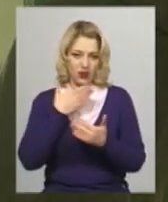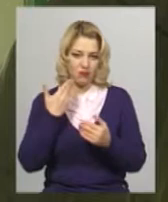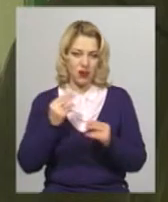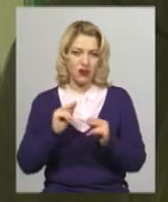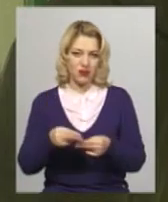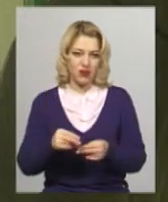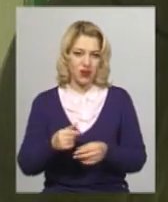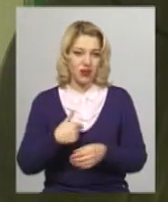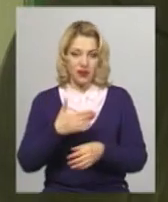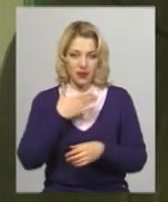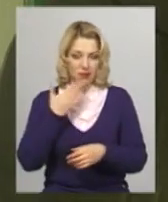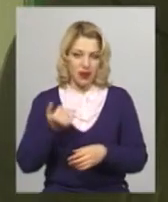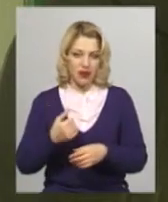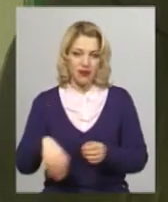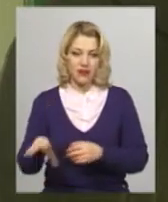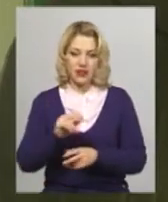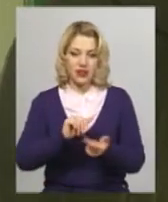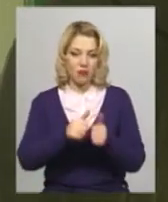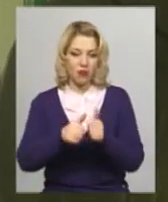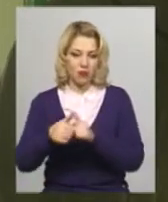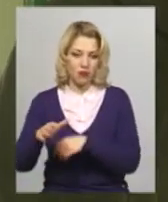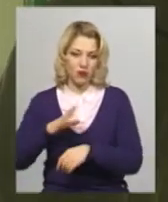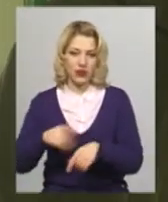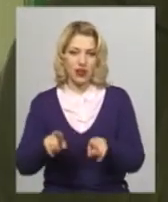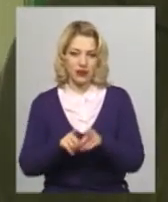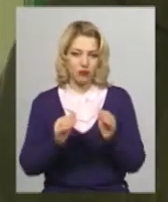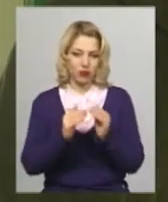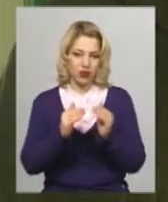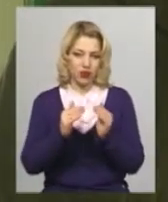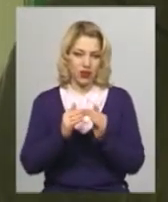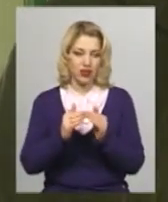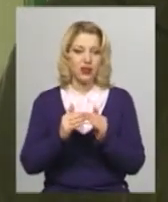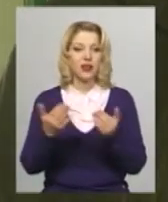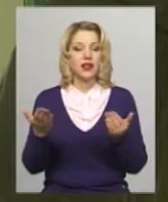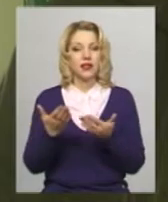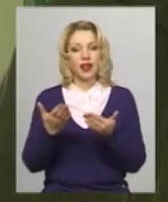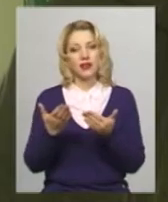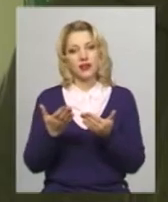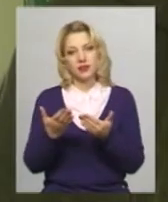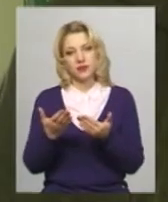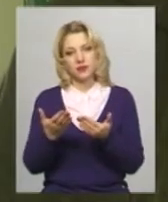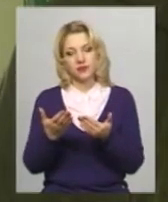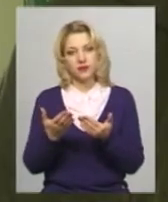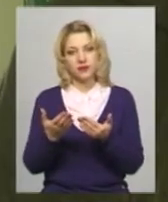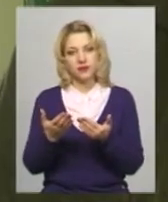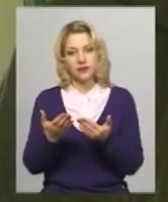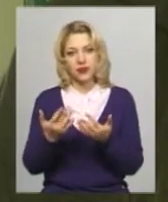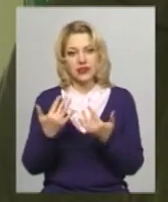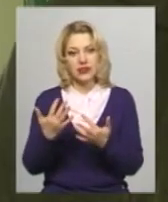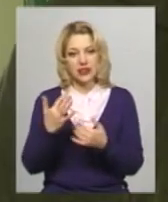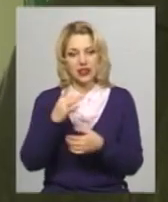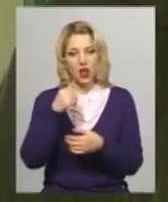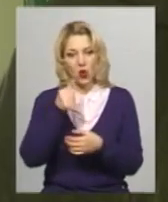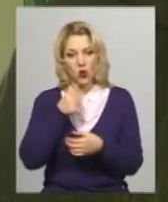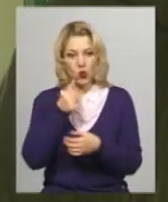Хмельницькому. Немає, всі поміняли в таких будинках, які по стільки років,